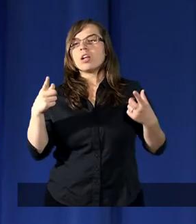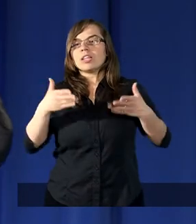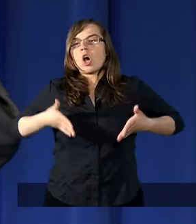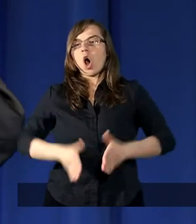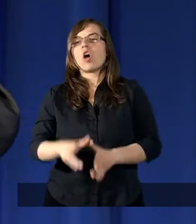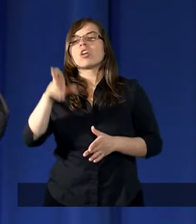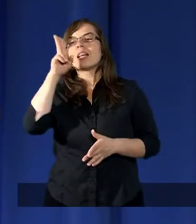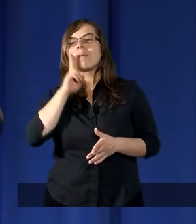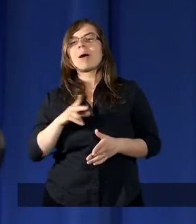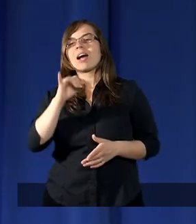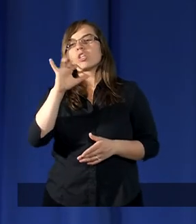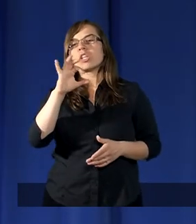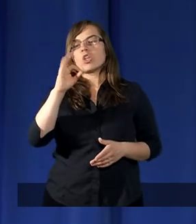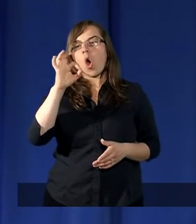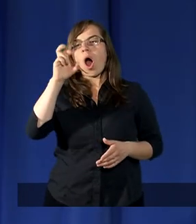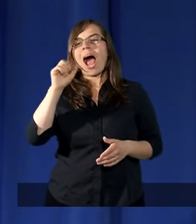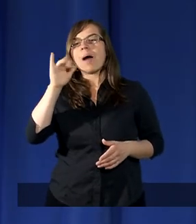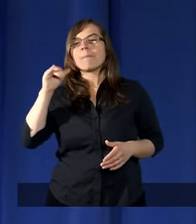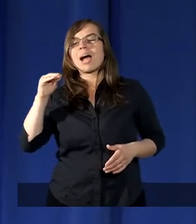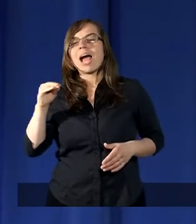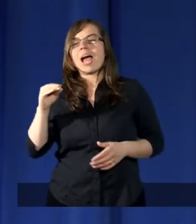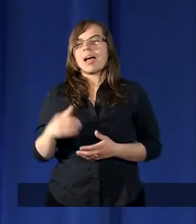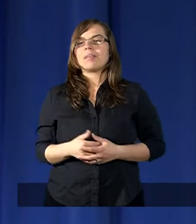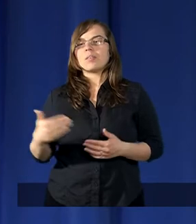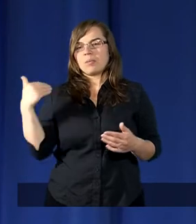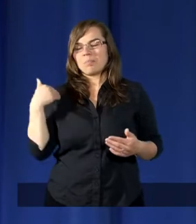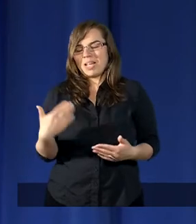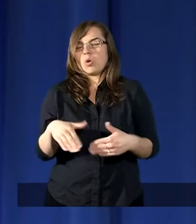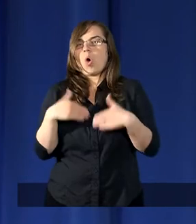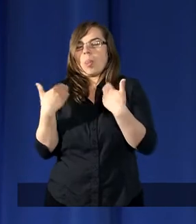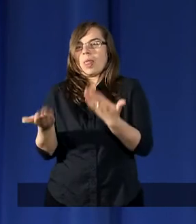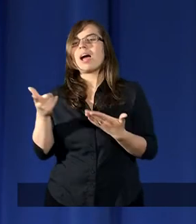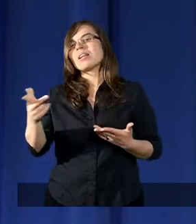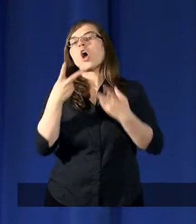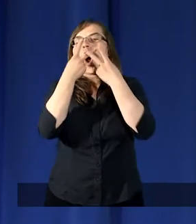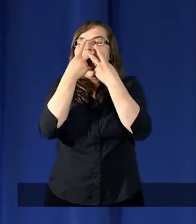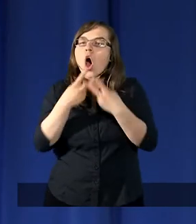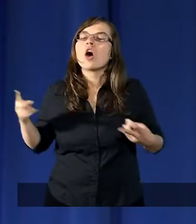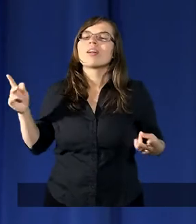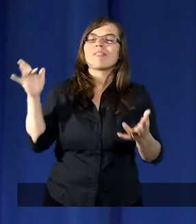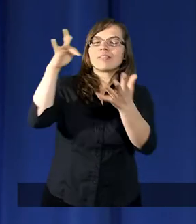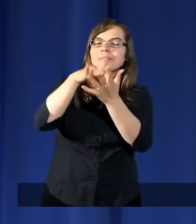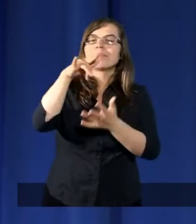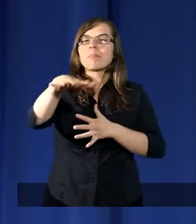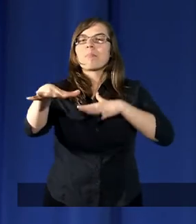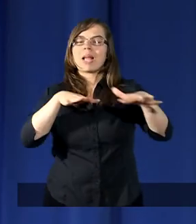rodzonej matce Jochabet było dane odwiedzić tam